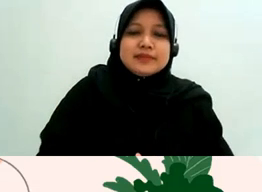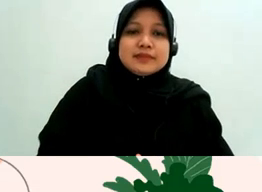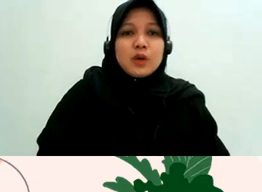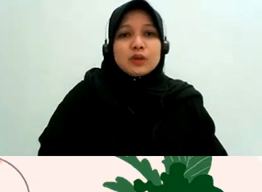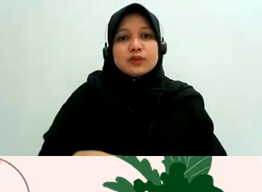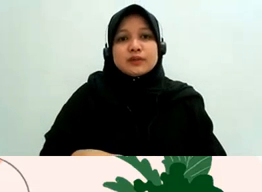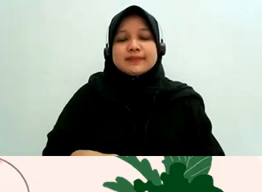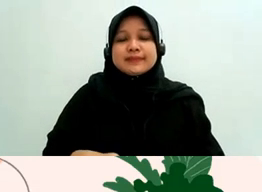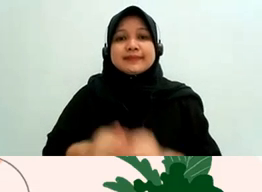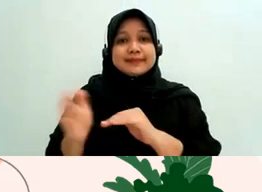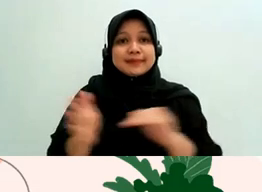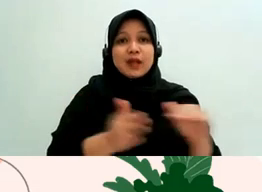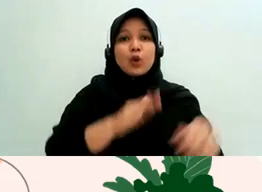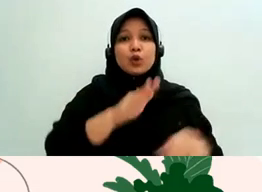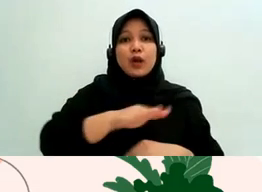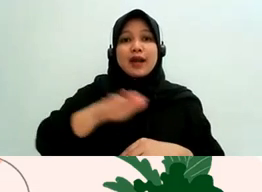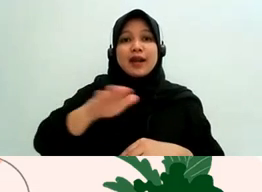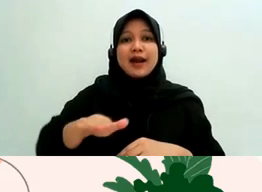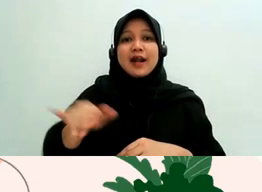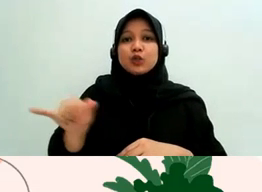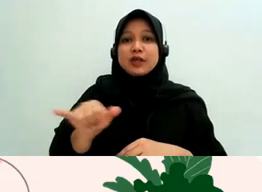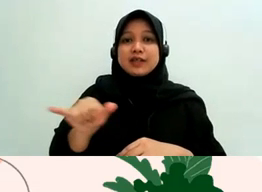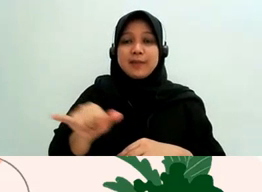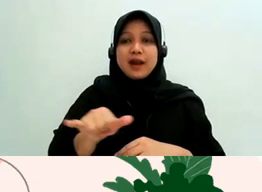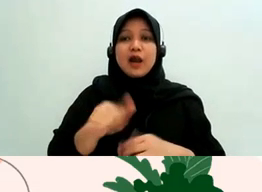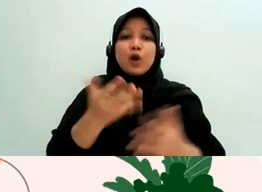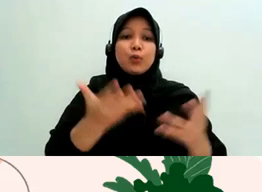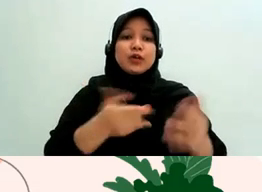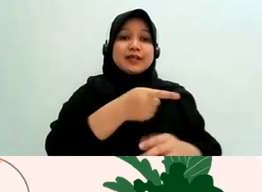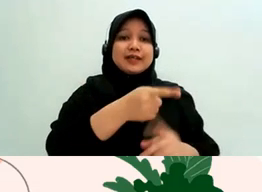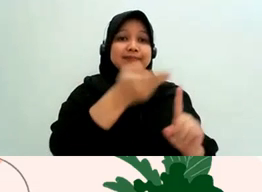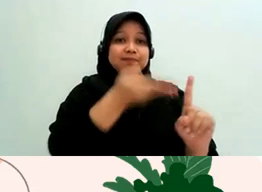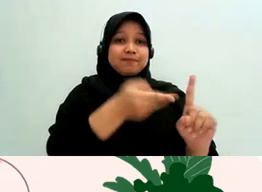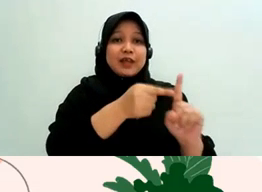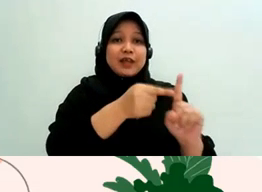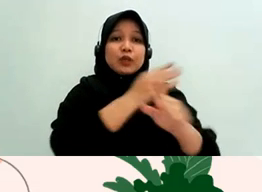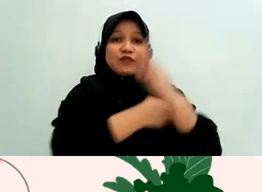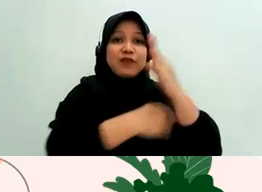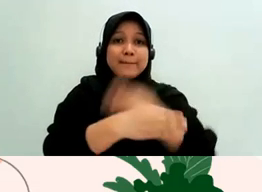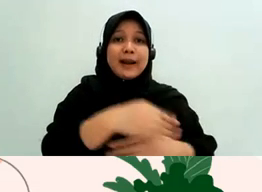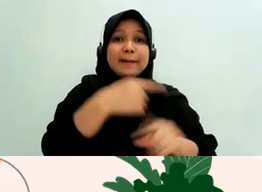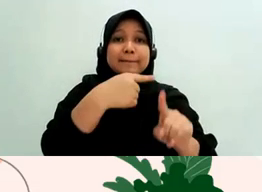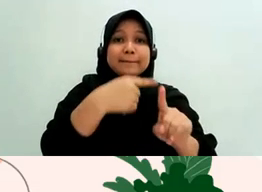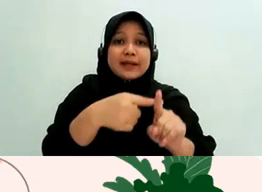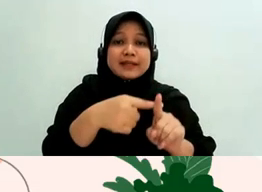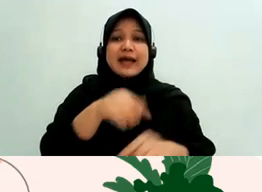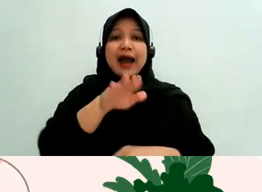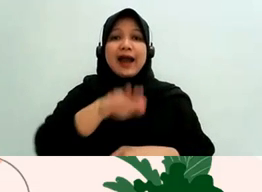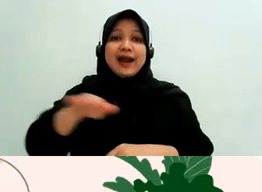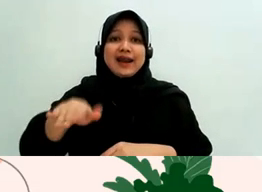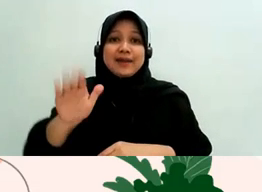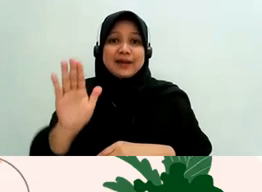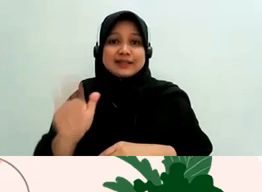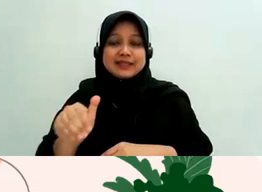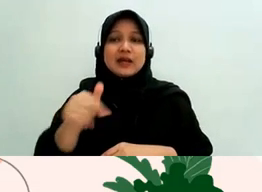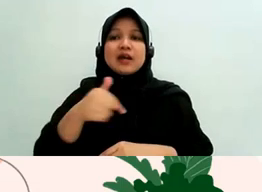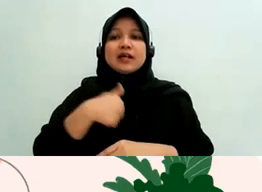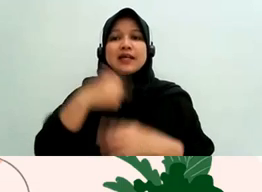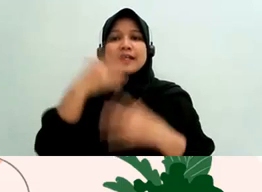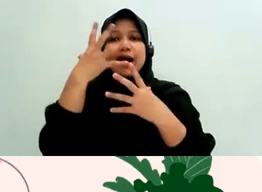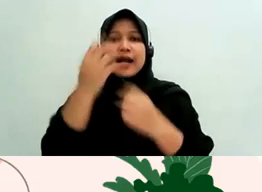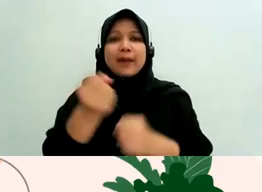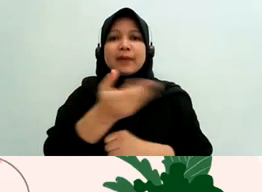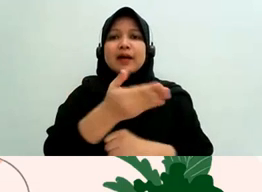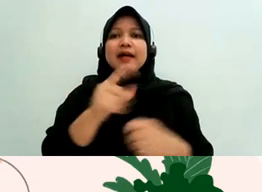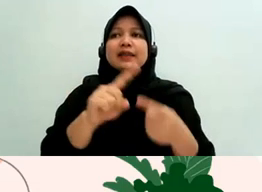maka dia juga punya kerentanan lain misalnya seorang anak maka sangat diharapkan teman-teman bisa mengadres